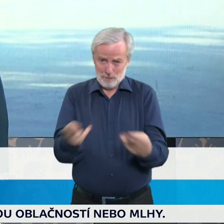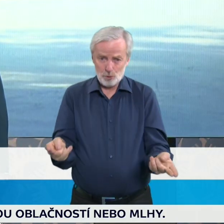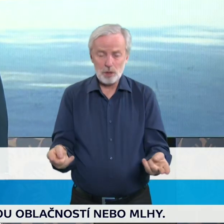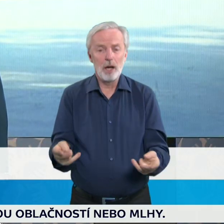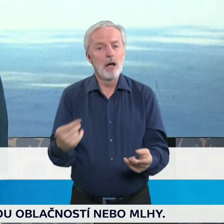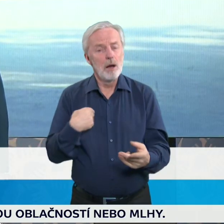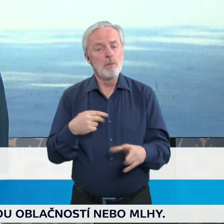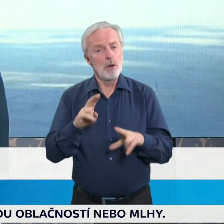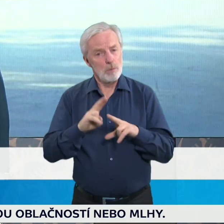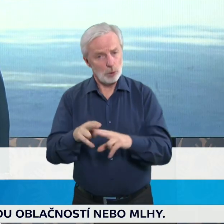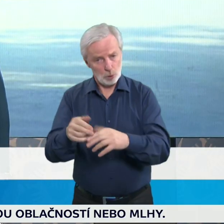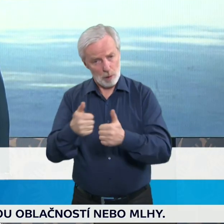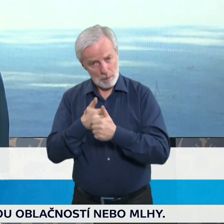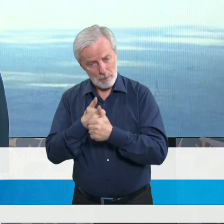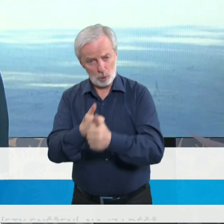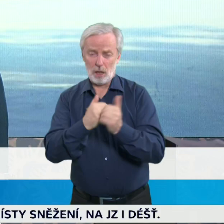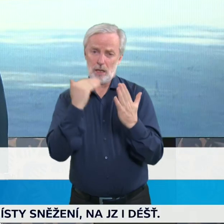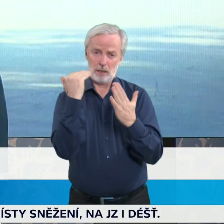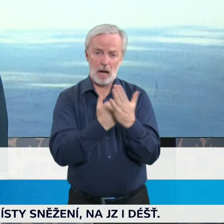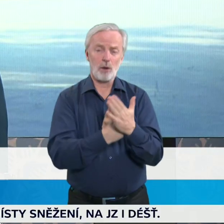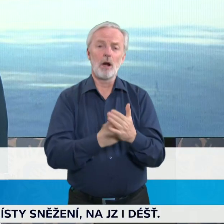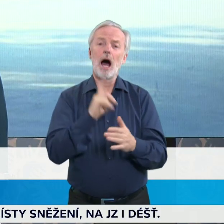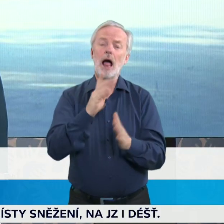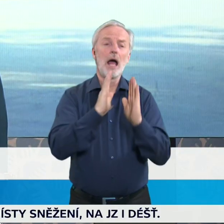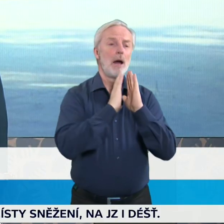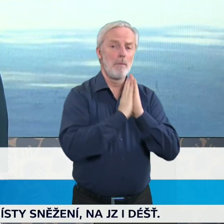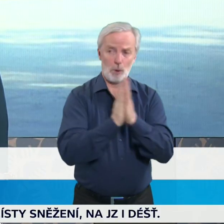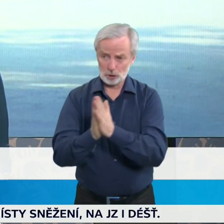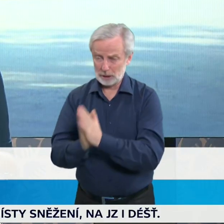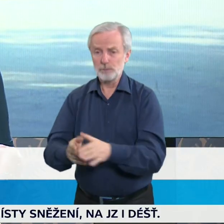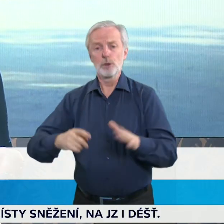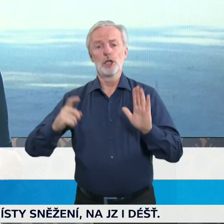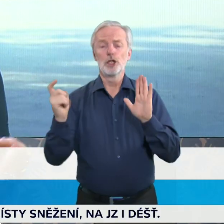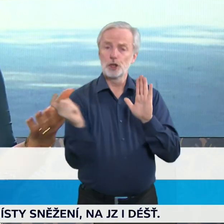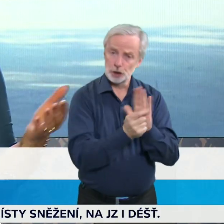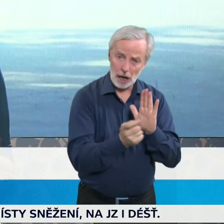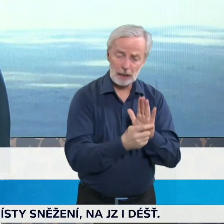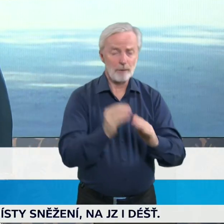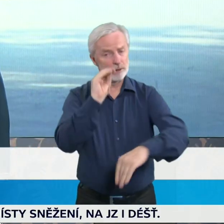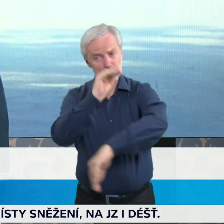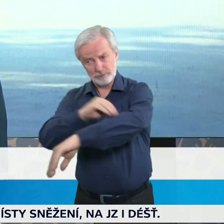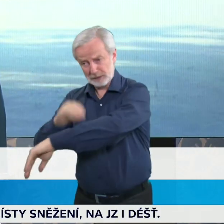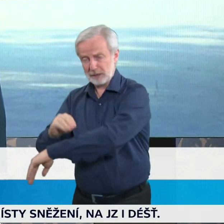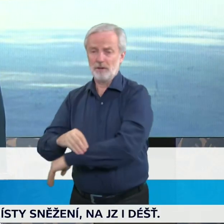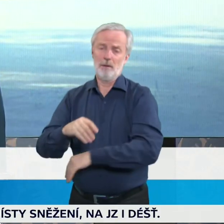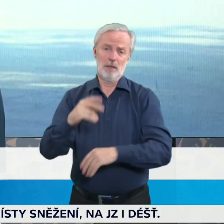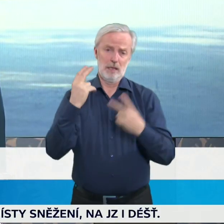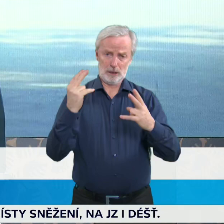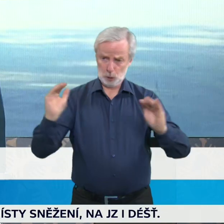právem, takže mě nezbývá, než apelovat a vyzvat je všechny, aby takto učinili. Já věřím, že